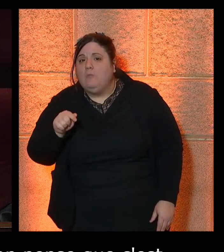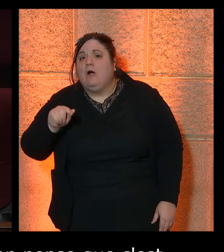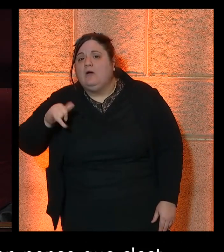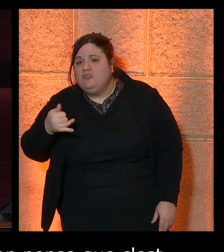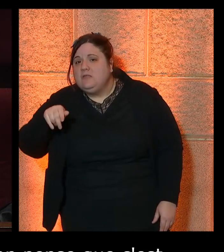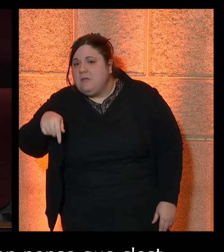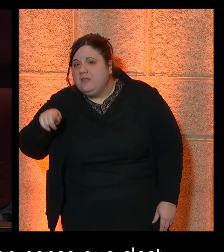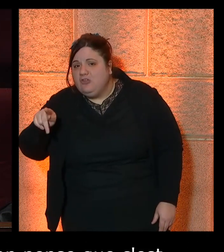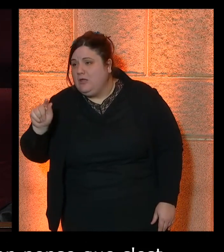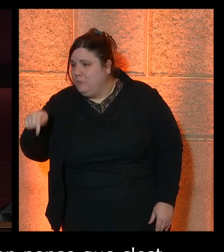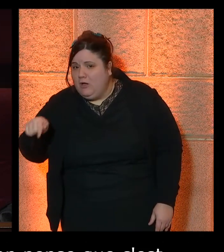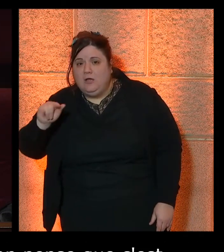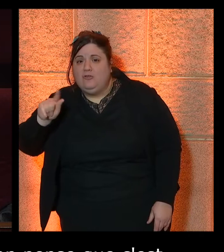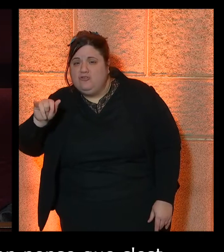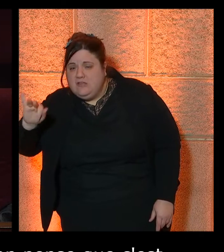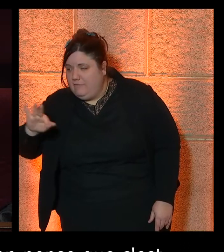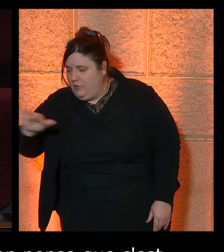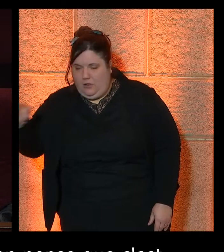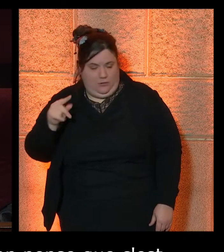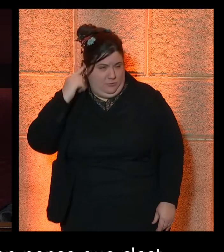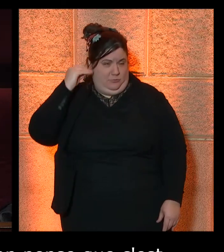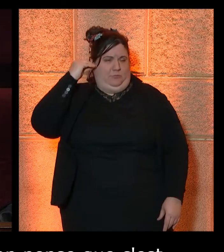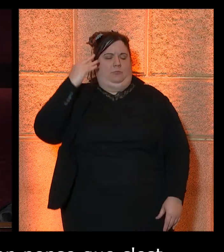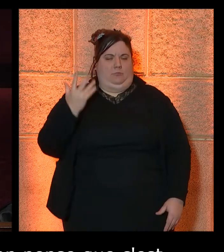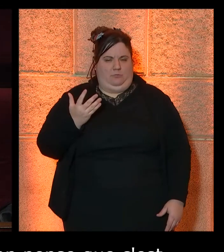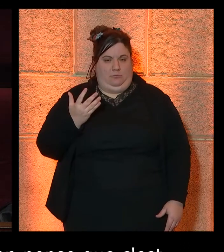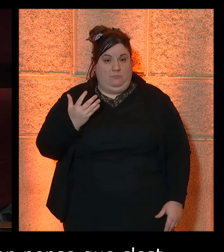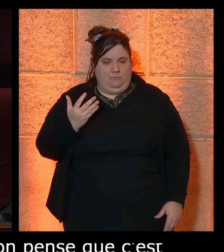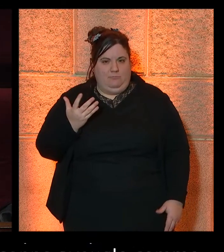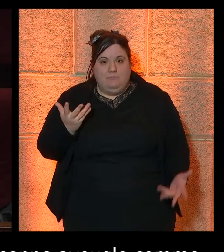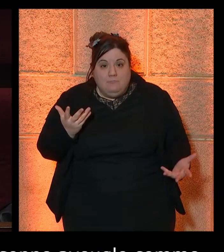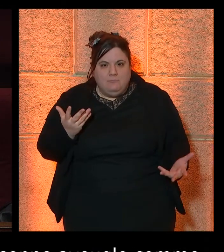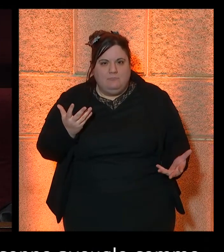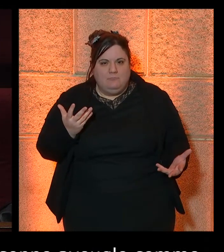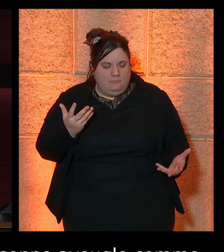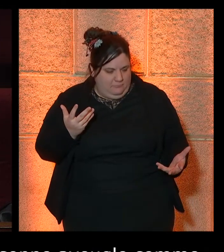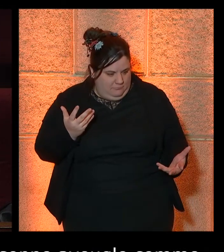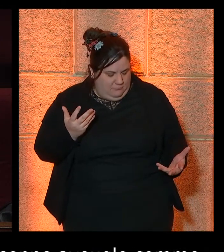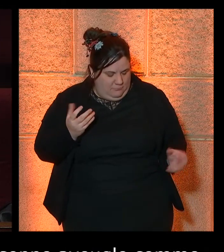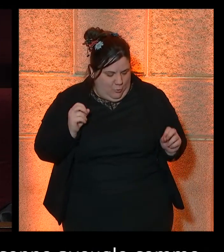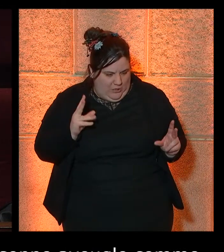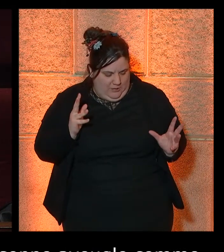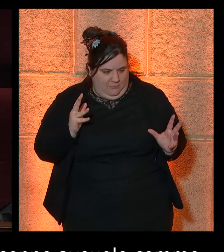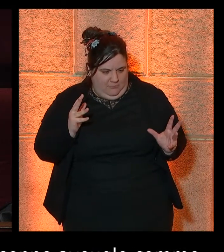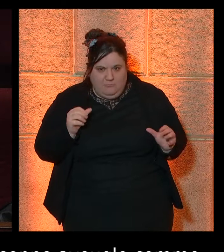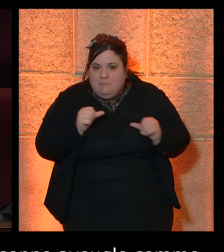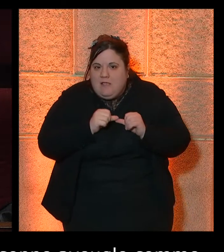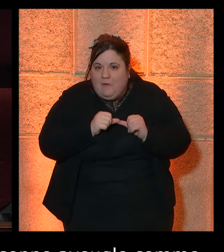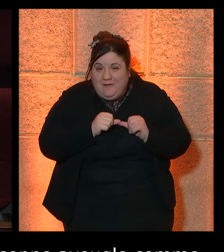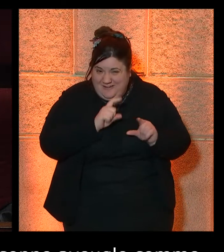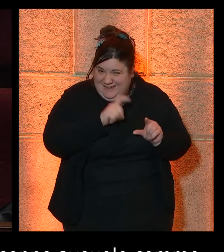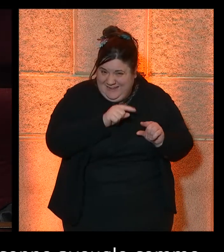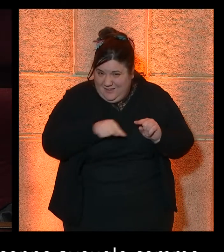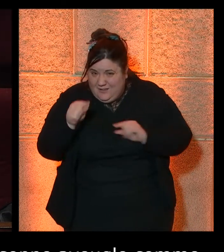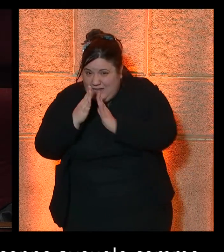.jif. Et ça honnêtement quand vous tombez dessus, pour arriver à déduire que c'est en validant sur cette image que ça va vous permettre d'envoyer un